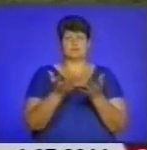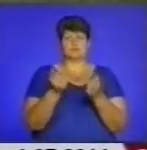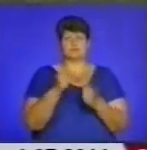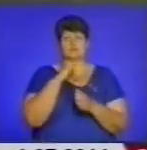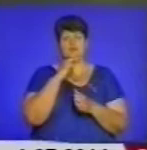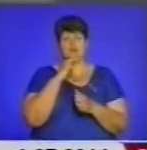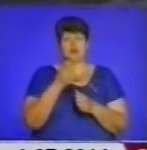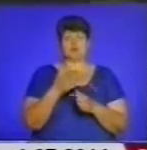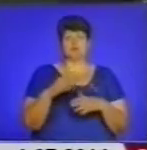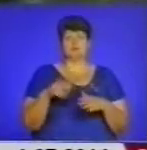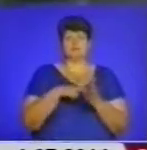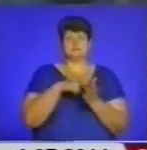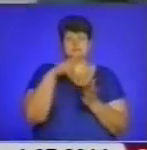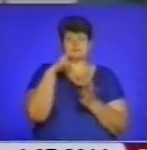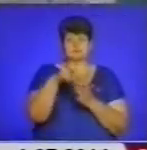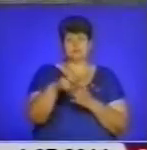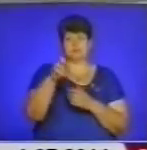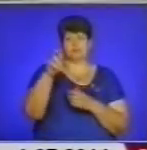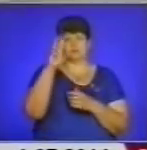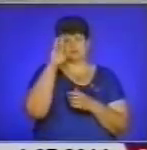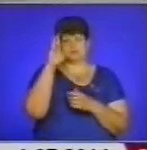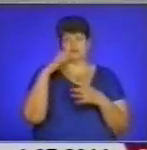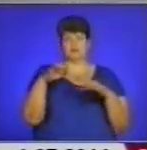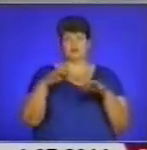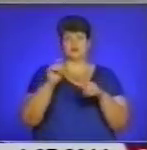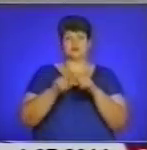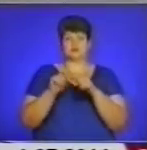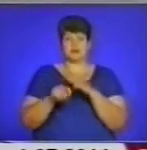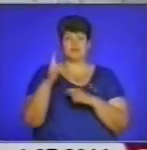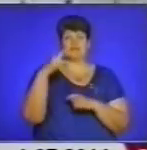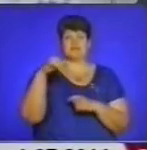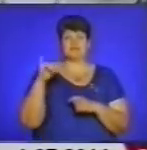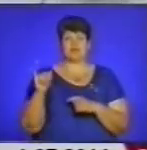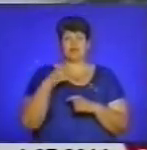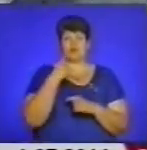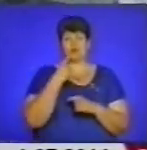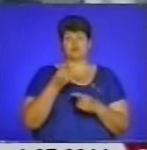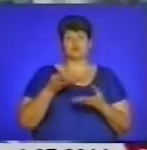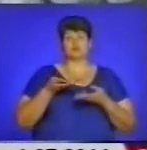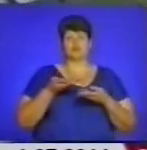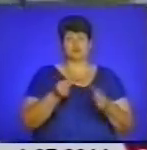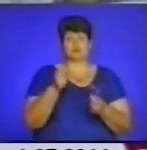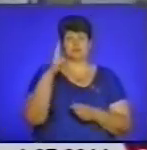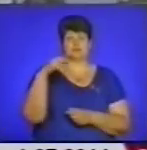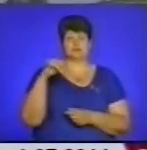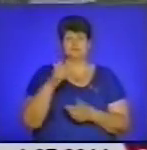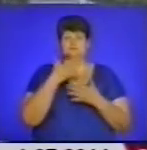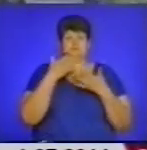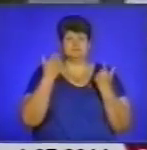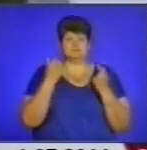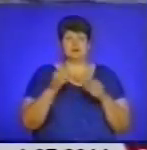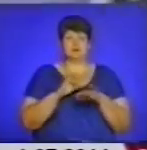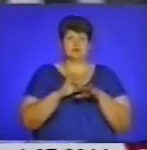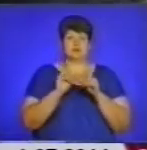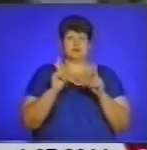зауваження планують надіслати листом у Державтоінспекцію. Та у ДАІ кажуть, що впливу на дорожні знаки не мають, здійснюють лише